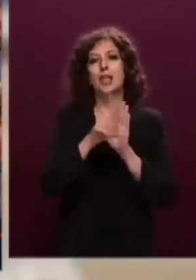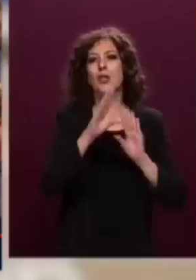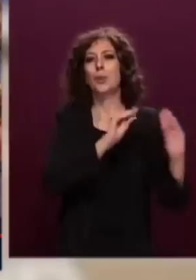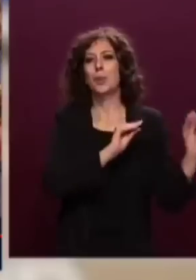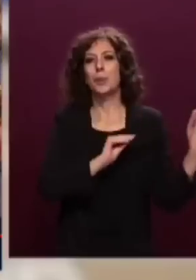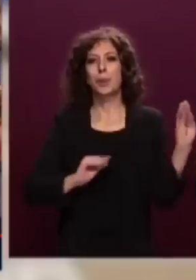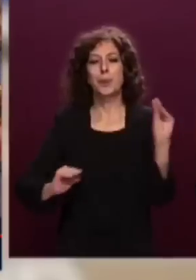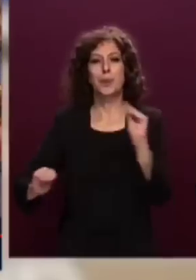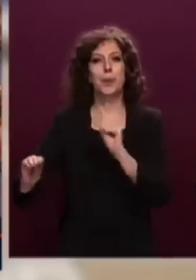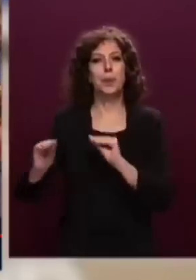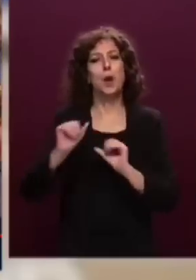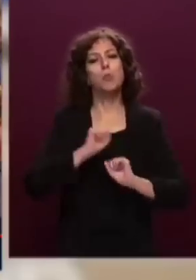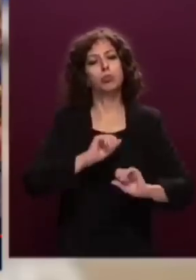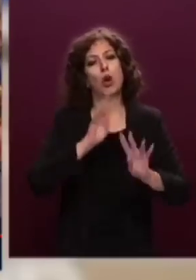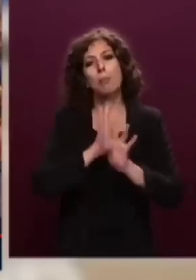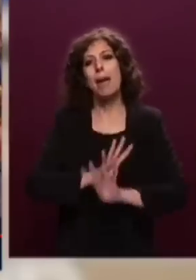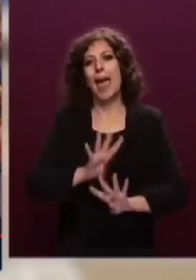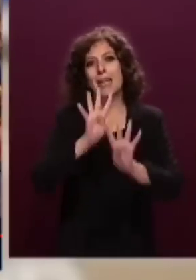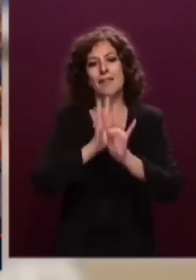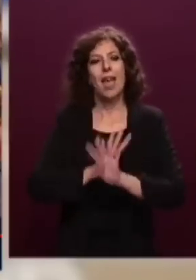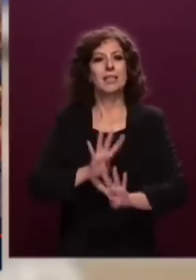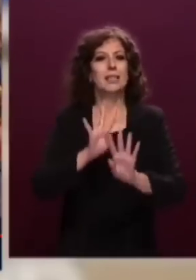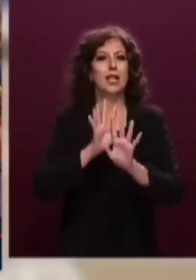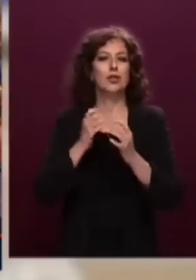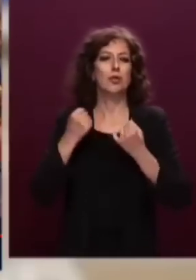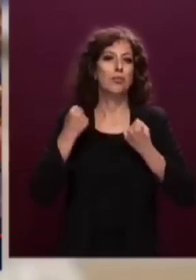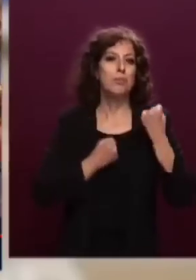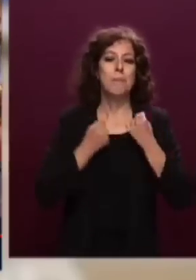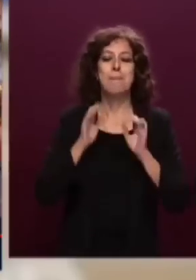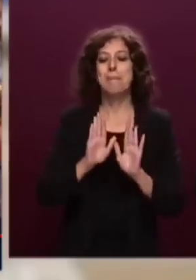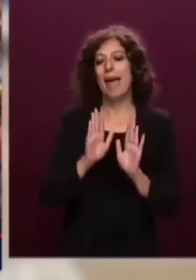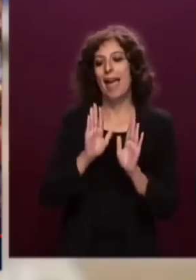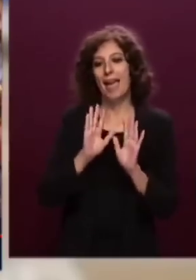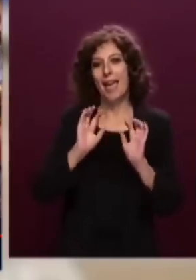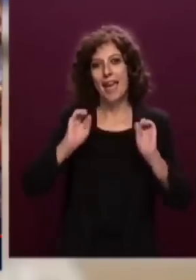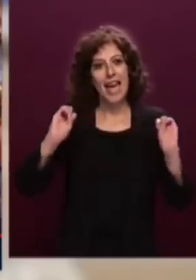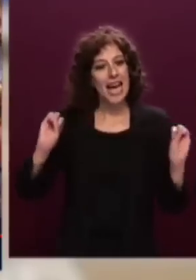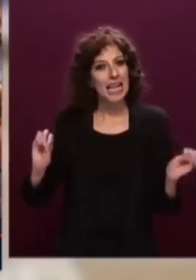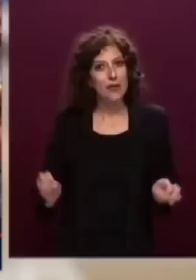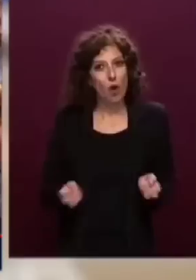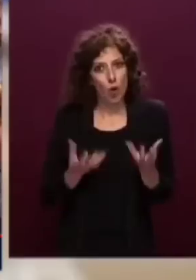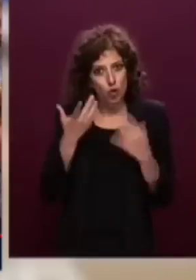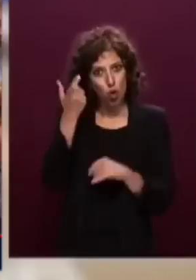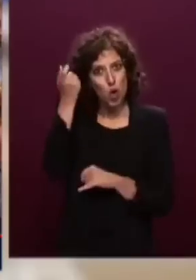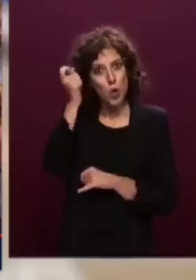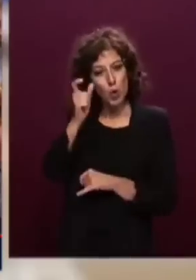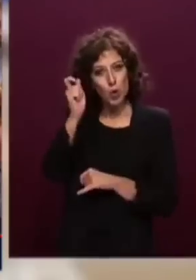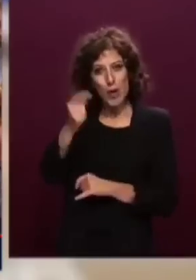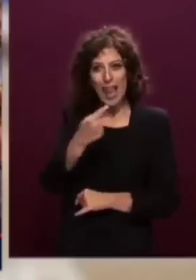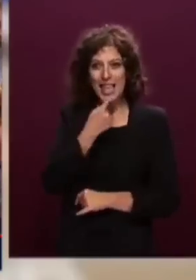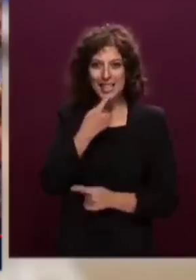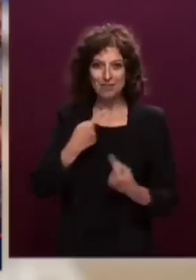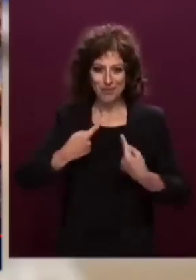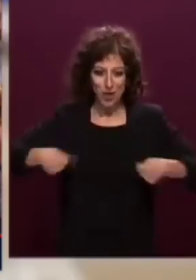organizzare cortei, ma la rivoluzione culturale l'abbiamo fatta noi.